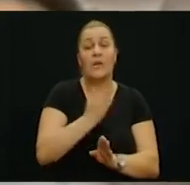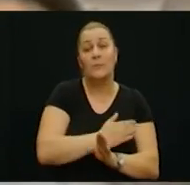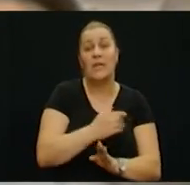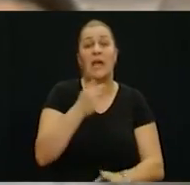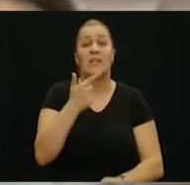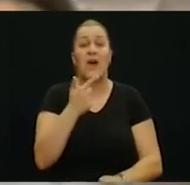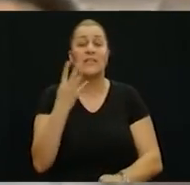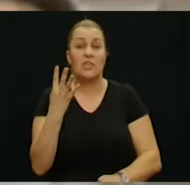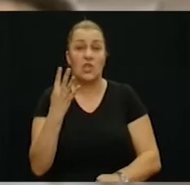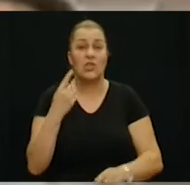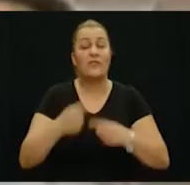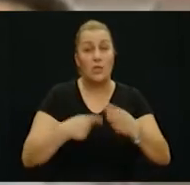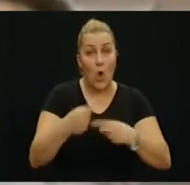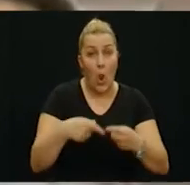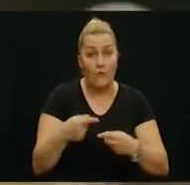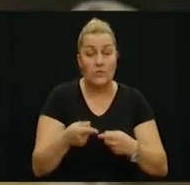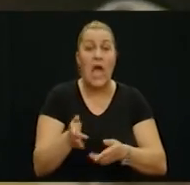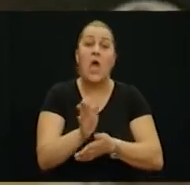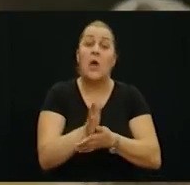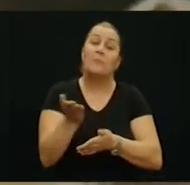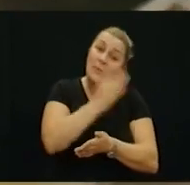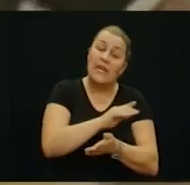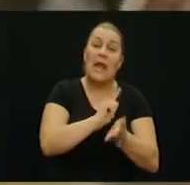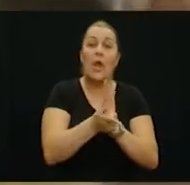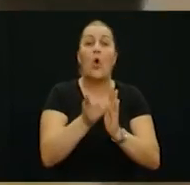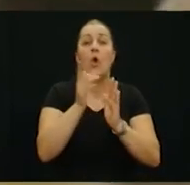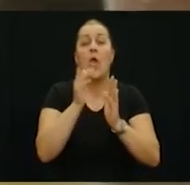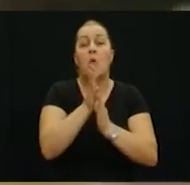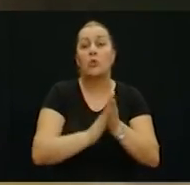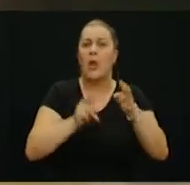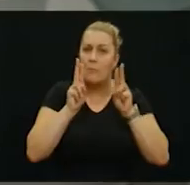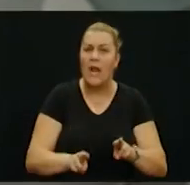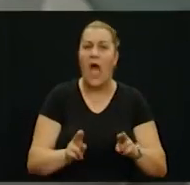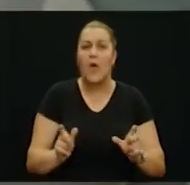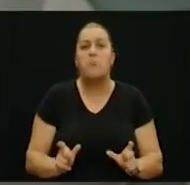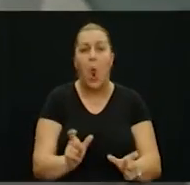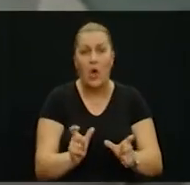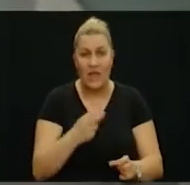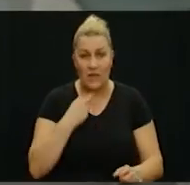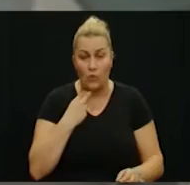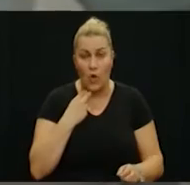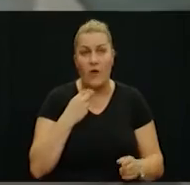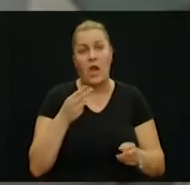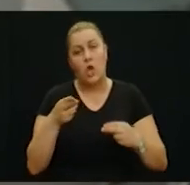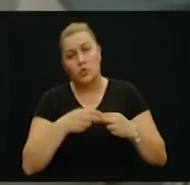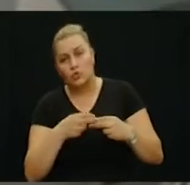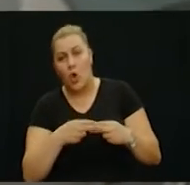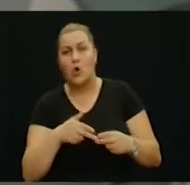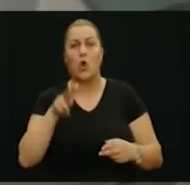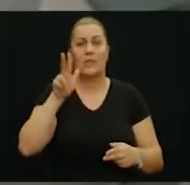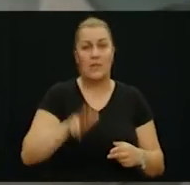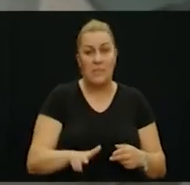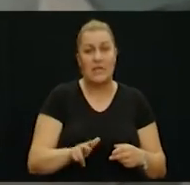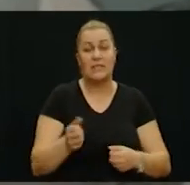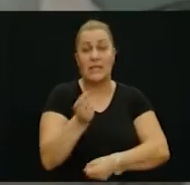Točno. Prije 24. kolovoza, znači prije nego što je krenula prava blokada i od kada mi brojimo tih skoro tri